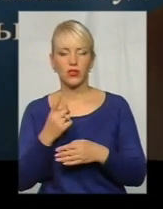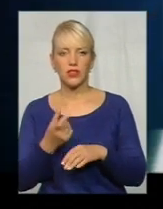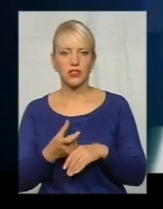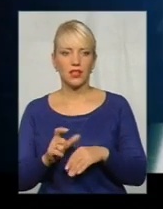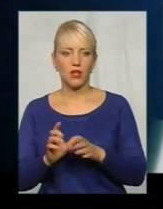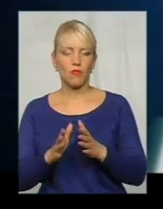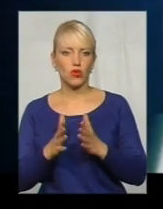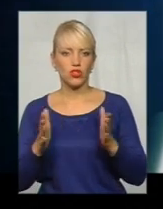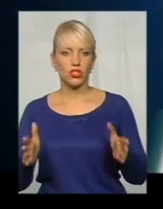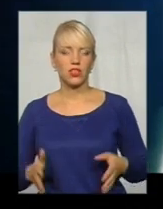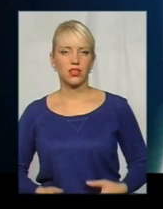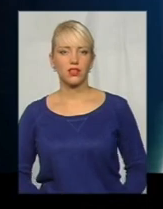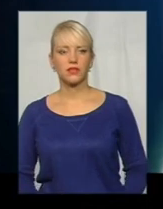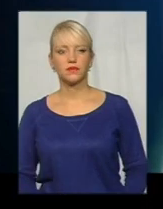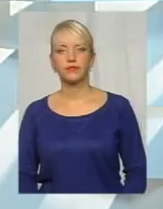поширювань.